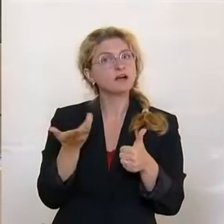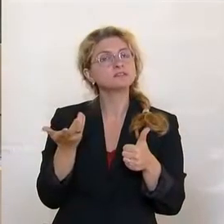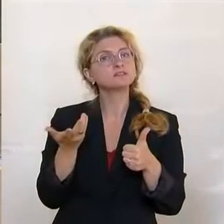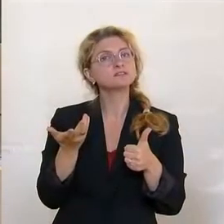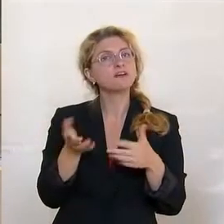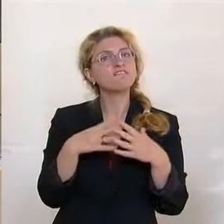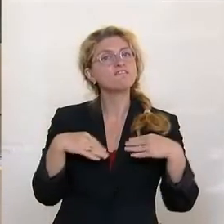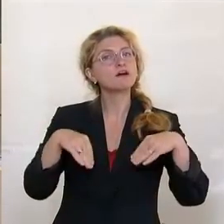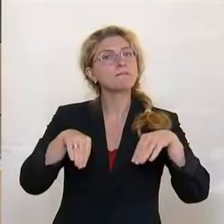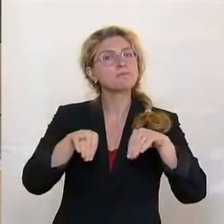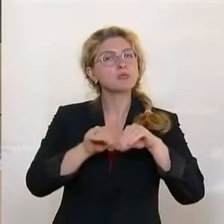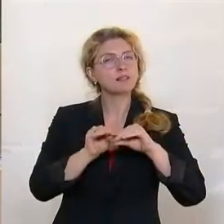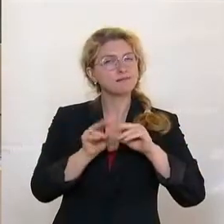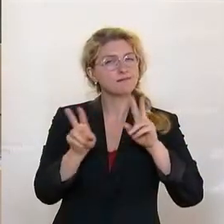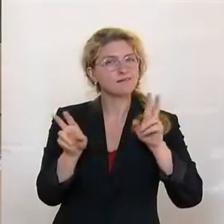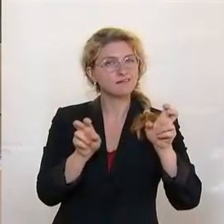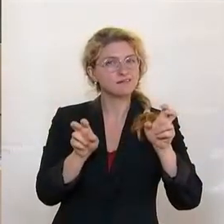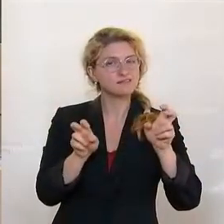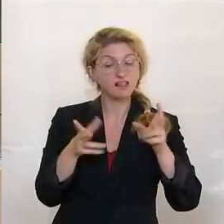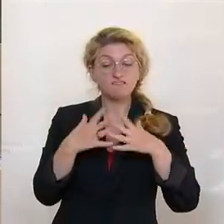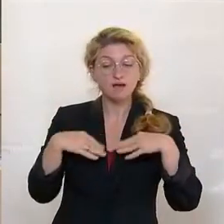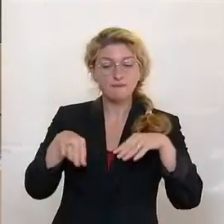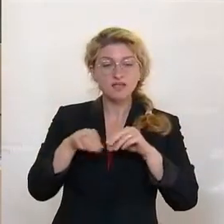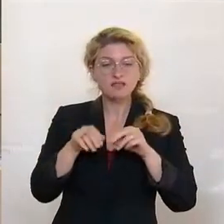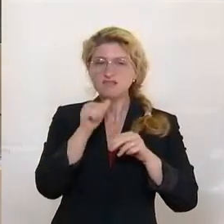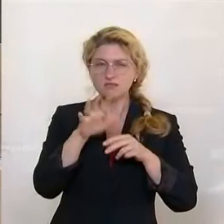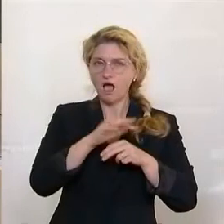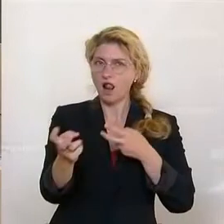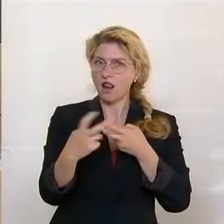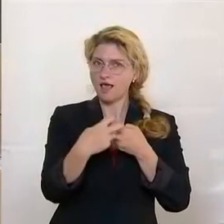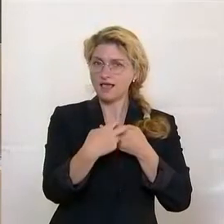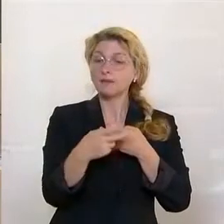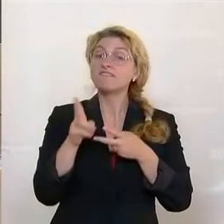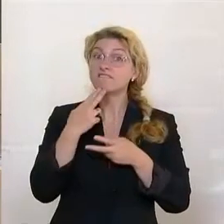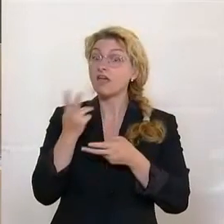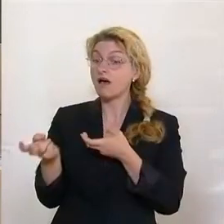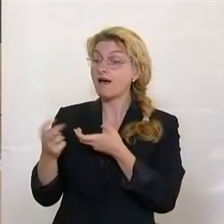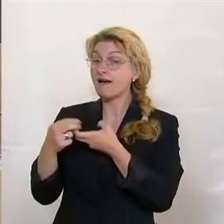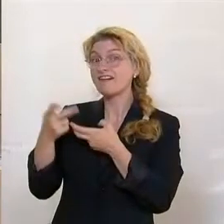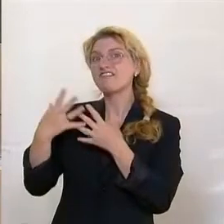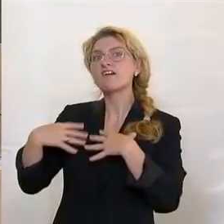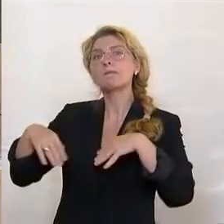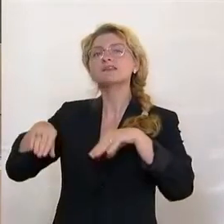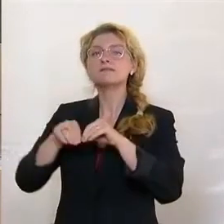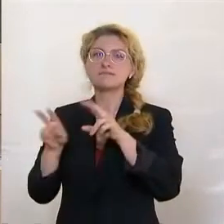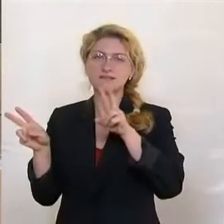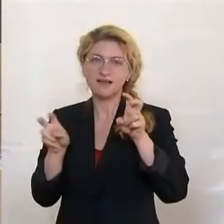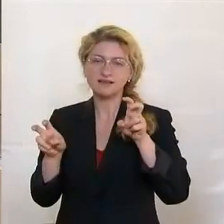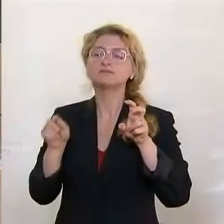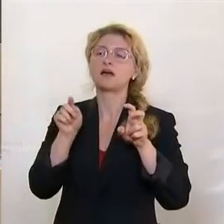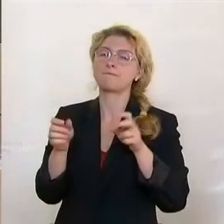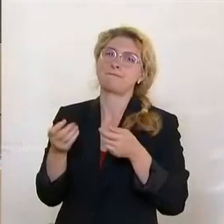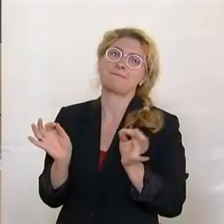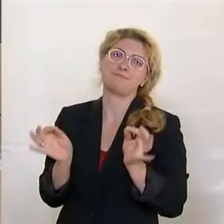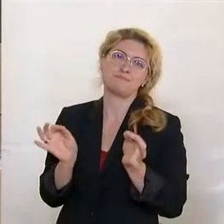gehören nicht alle zur Familie, aber die, die zur Familie gehören, bekommen eine besondere Förderung. Du